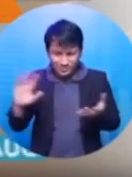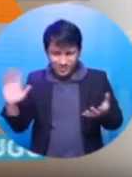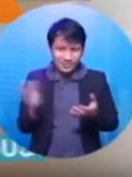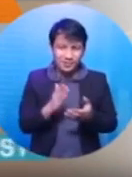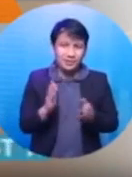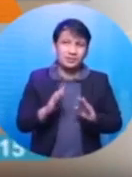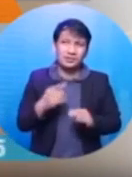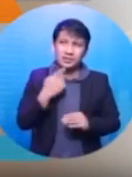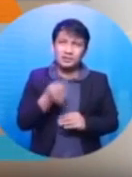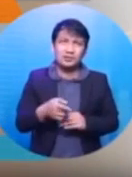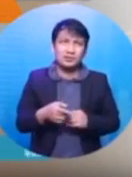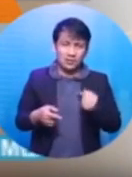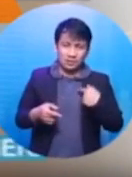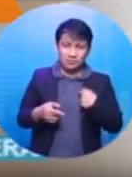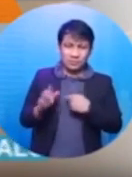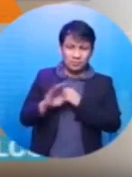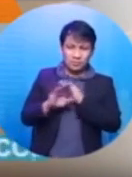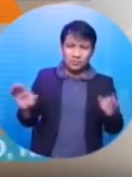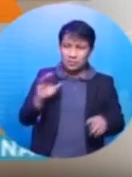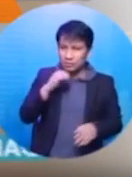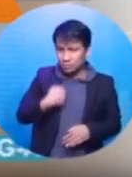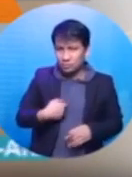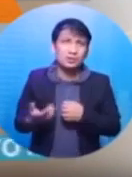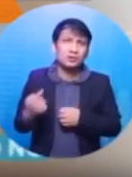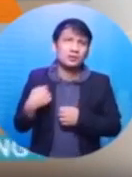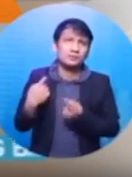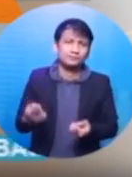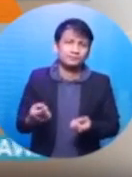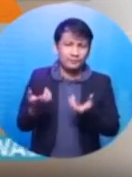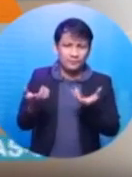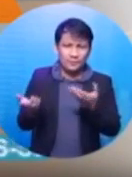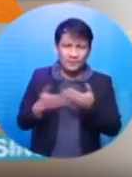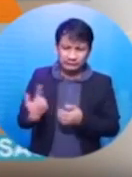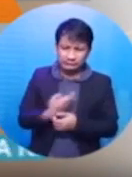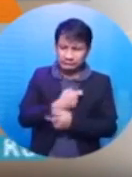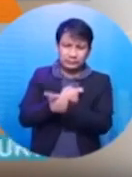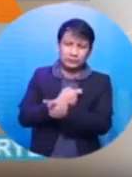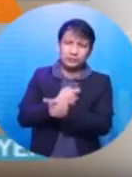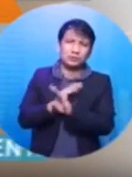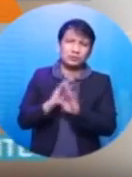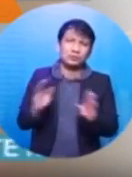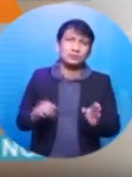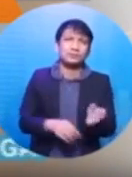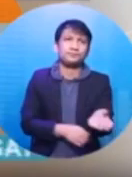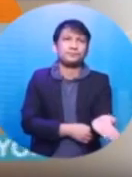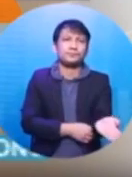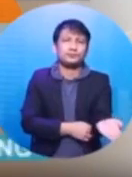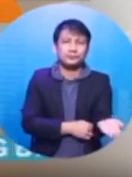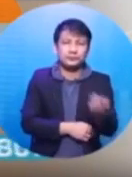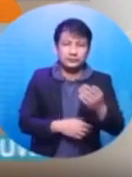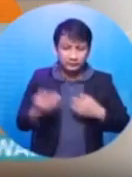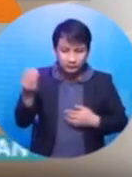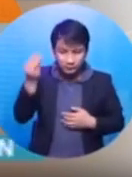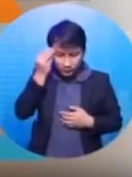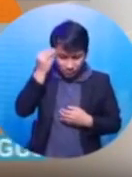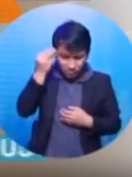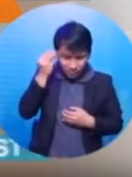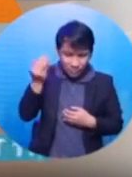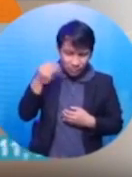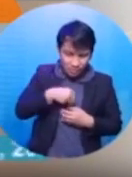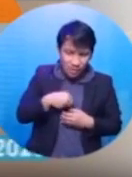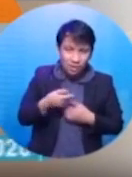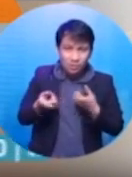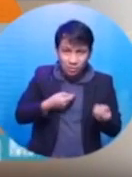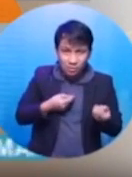Sa aking bokabolaryo, ewan ko po, sa inyo siguro old school kayo. Ako po hindi. Dapat hindi sinasaktan. Mas papasok sa isipan ng bata ng anak